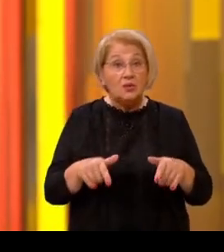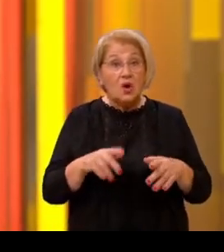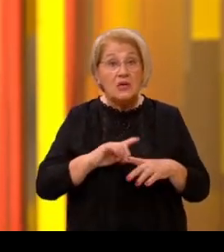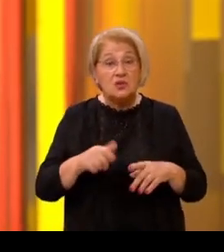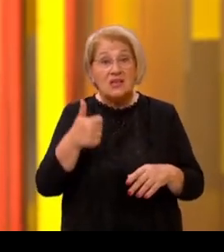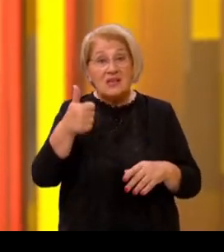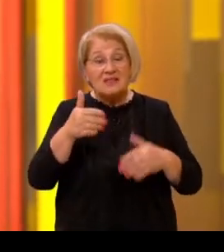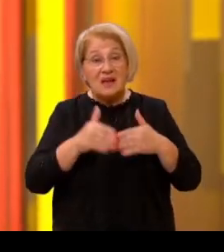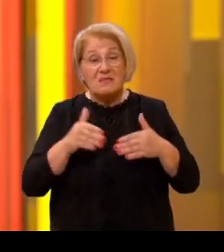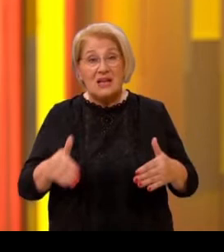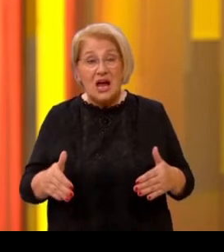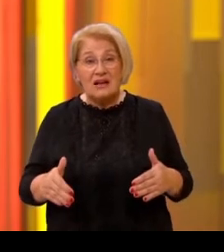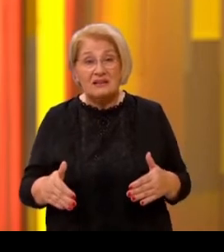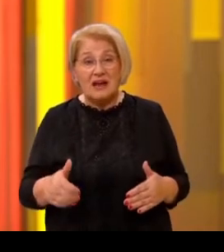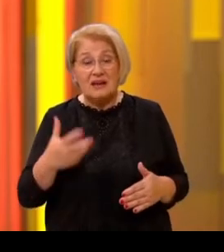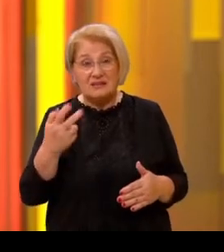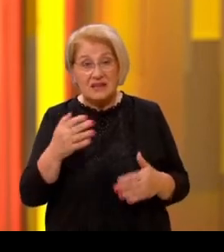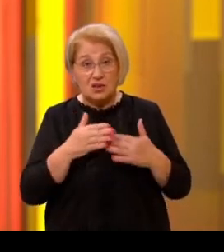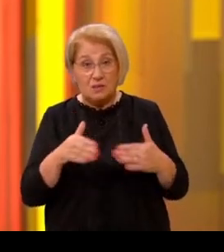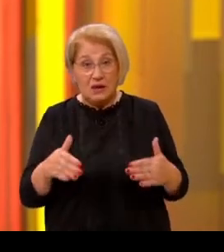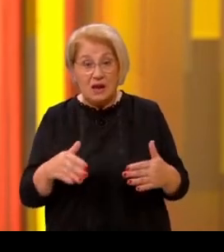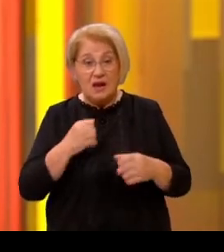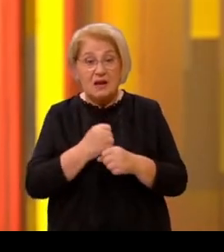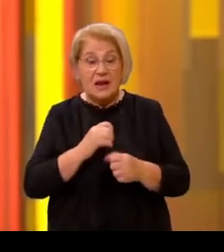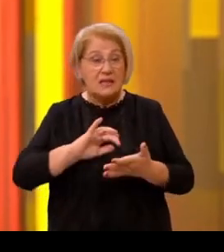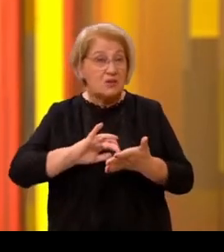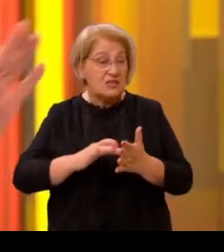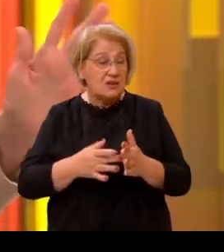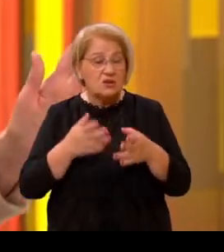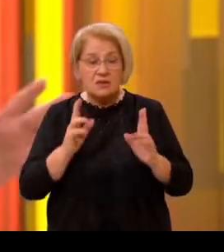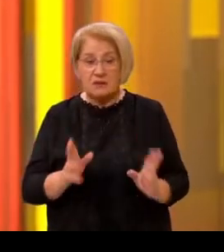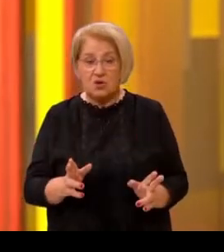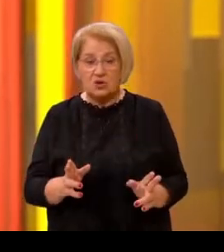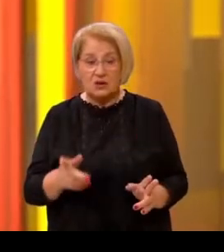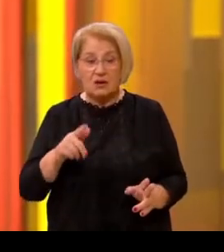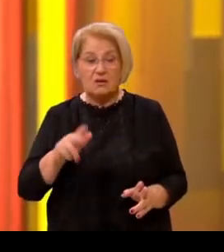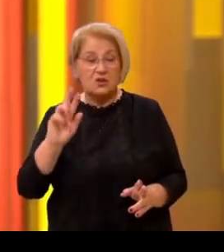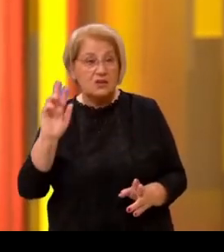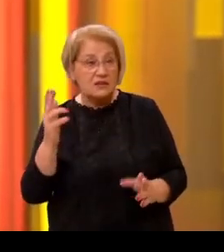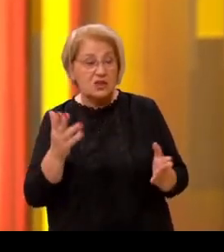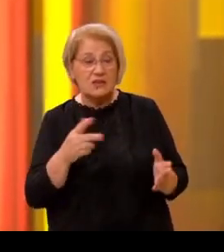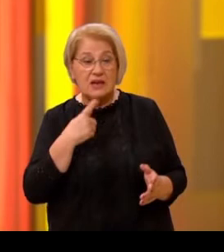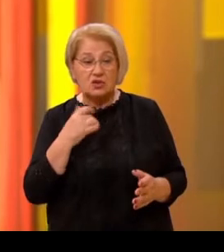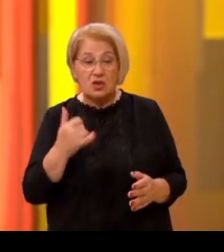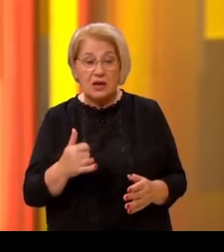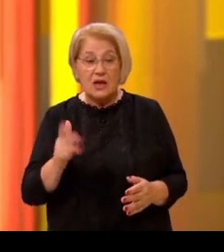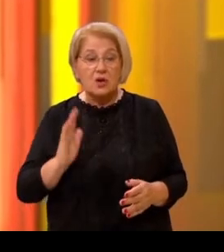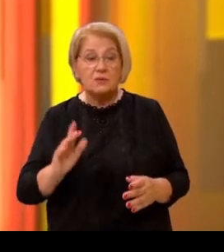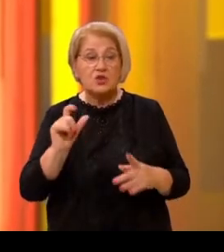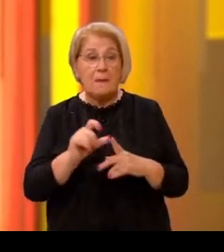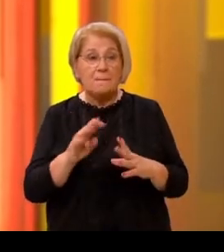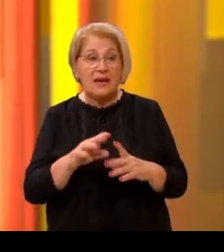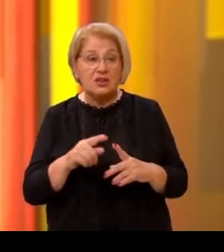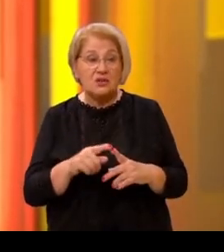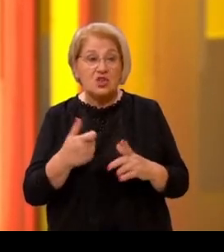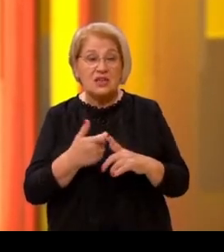od milijardu i 300 miliona. Znači, radimo apsolutno sve što možemo. Što se tiče ovih zahtjeva, što je spomenula gospođa Petrović i